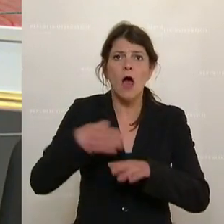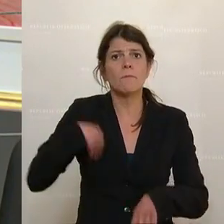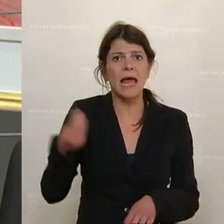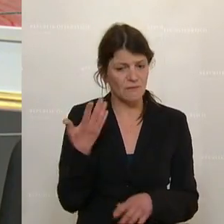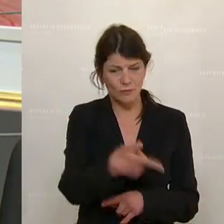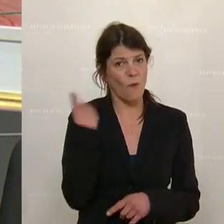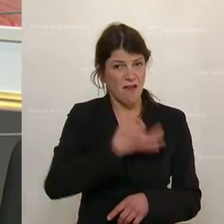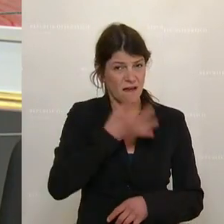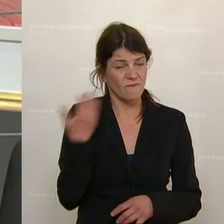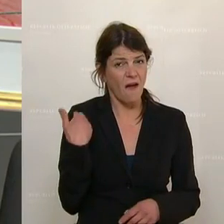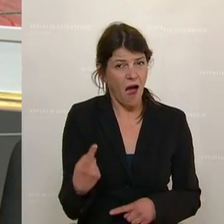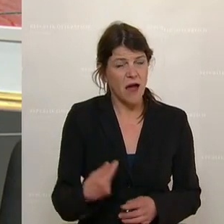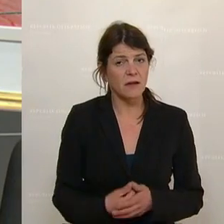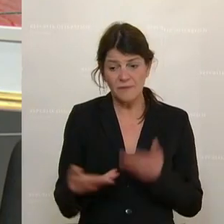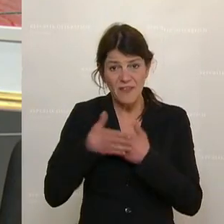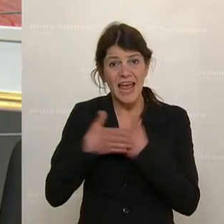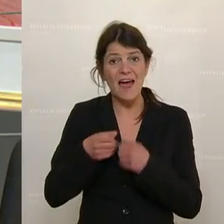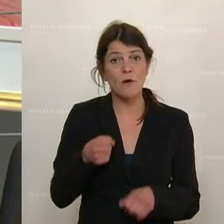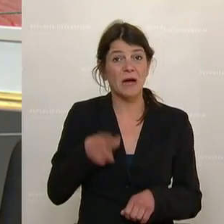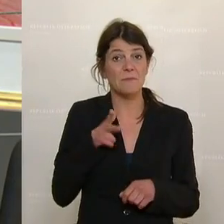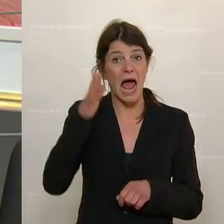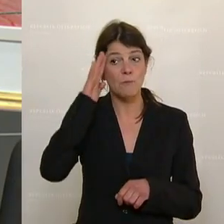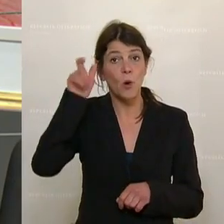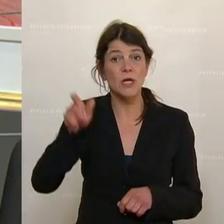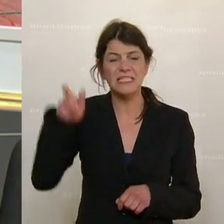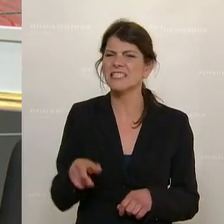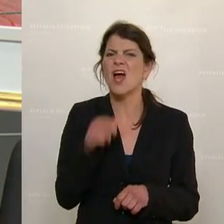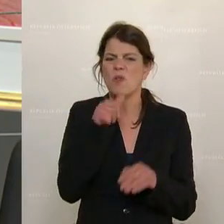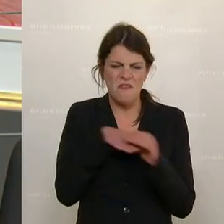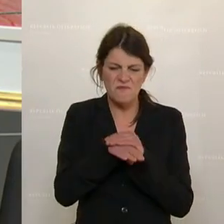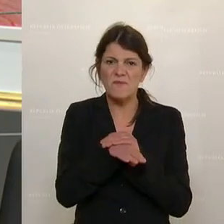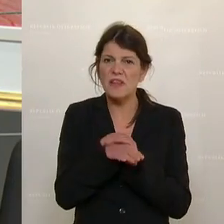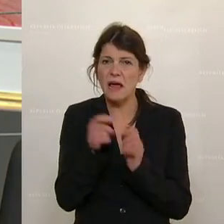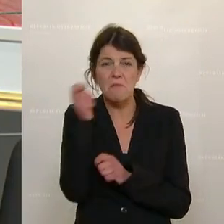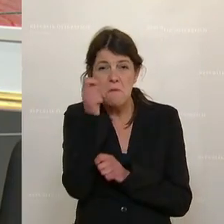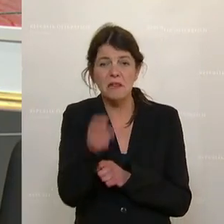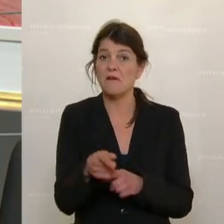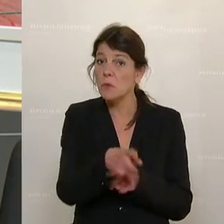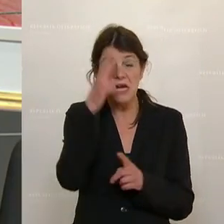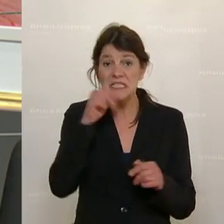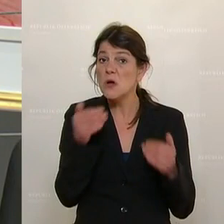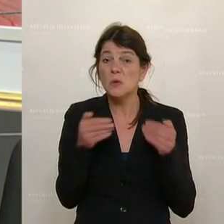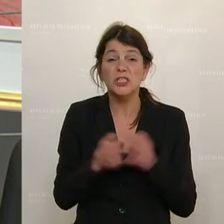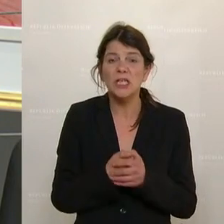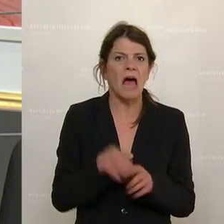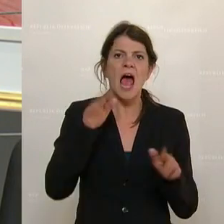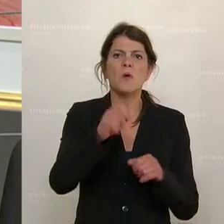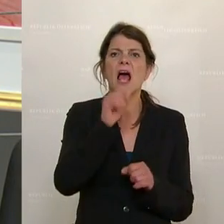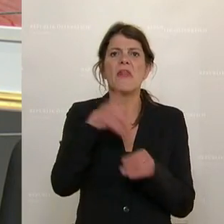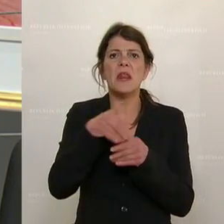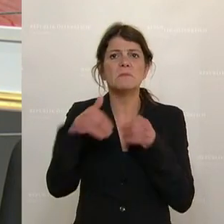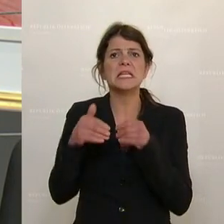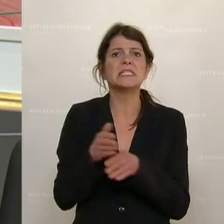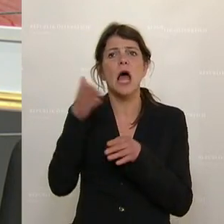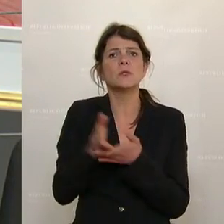jetzt in Ihren Ausführungen, in der Nähe des Kriminalpolizisten und nicht des verdeckten Ermittlers, wenn Sie den Unterschied nicht kennen, können Sie den Innenminister Außerdienst